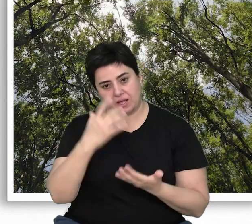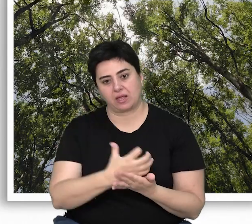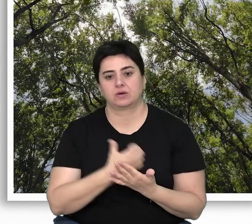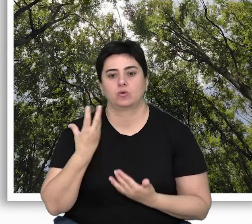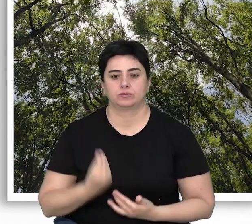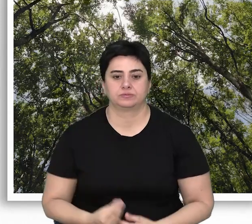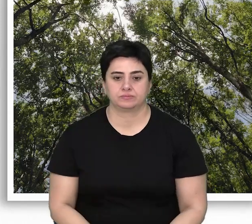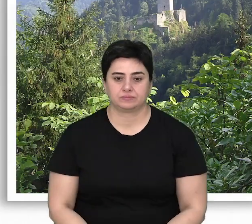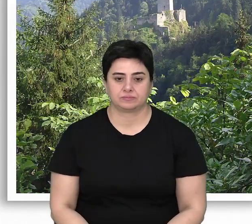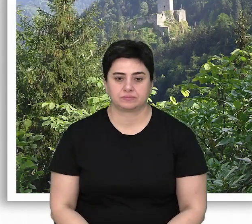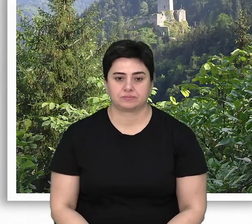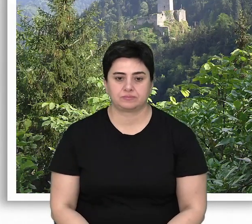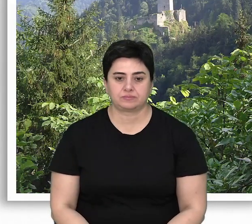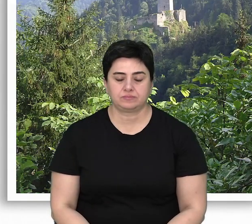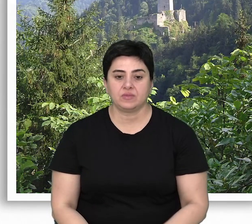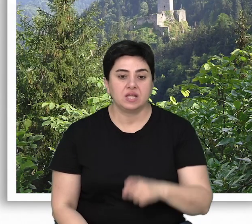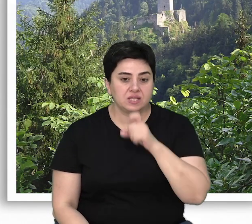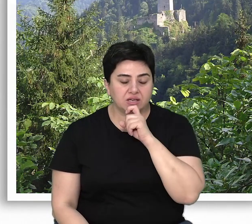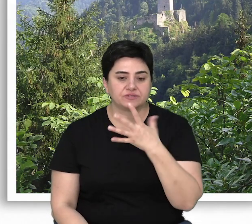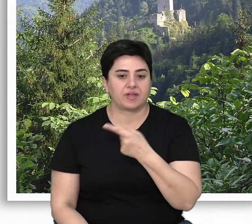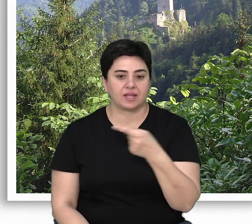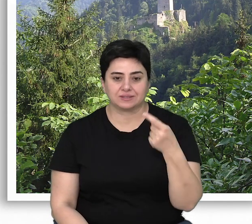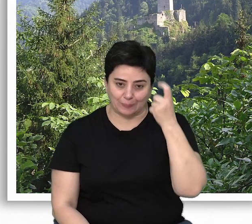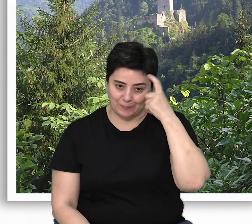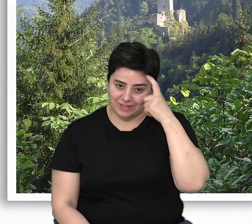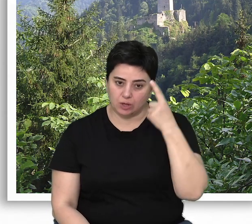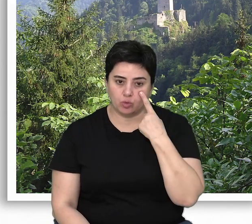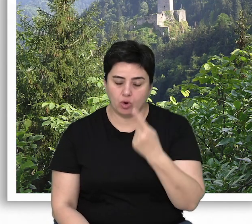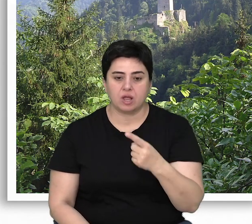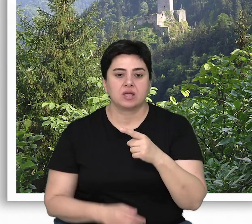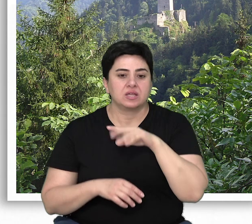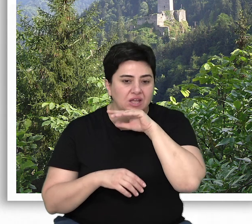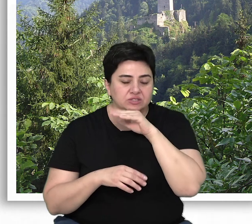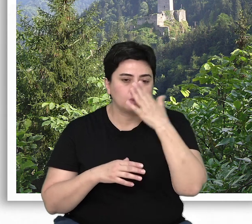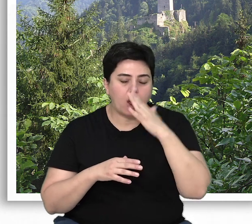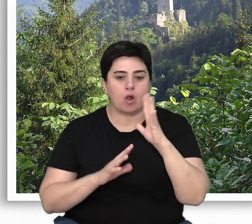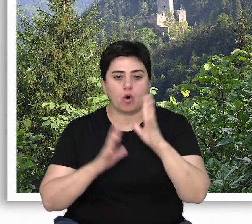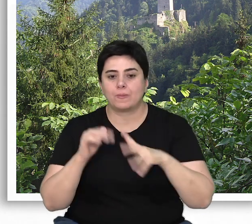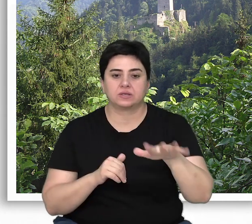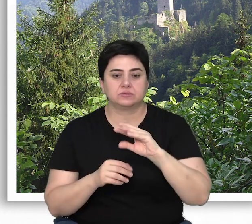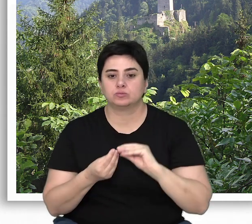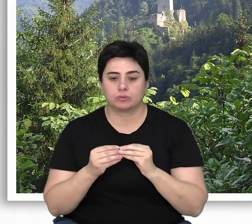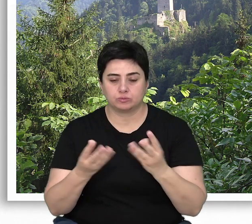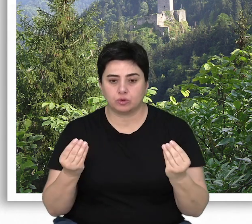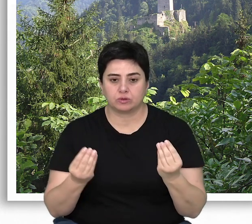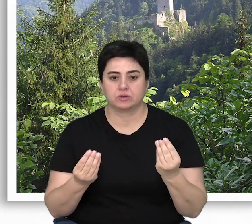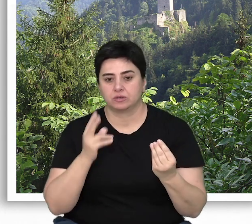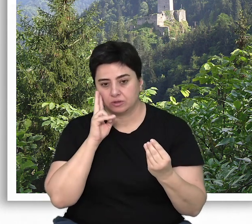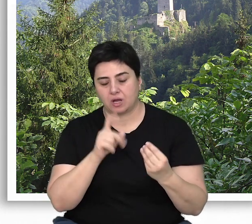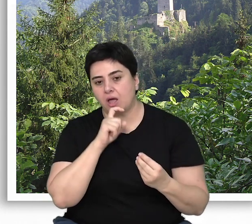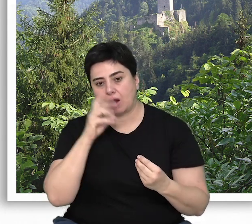bilgiyi de edinmiş olacağız. Yanlış ve eksik bilgilere dayanarak Doğal Yaşlı Ormanları, birçok sorunun